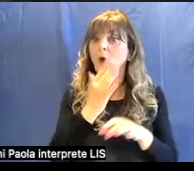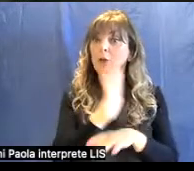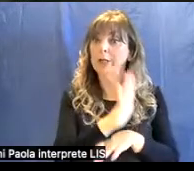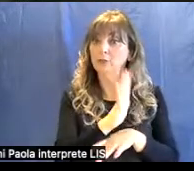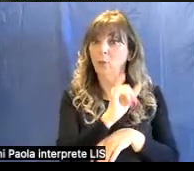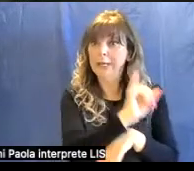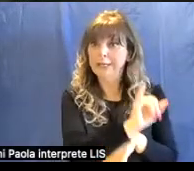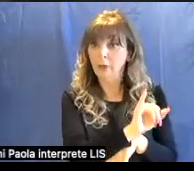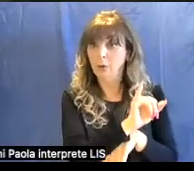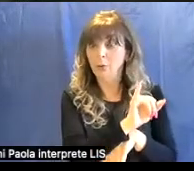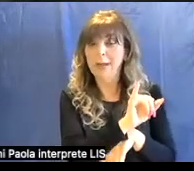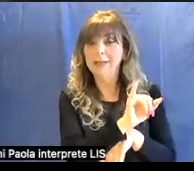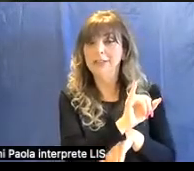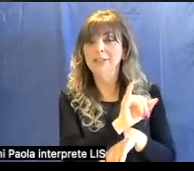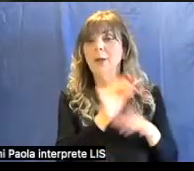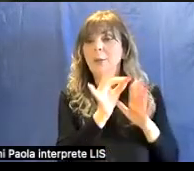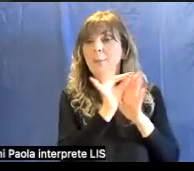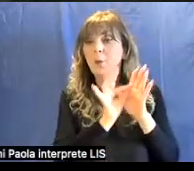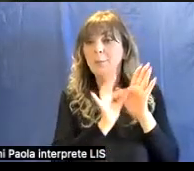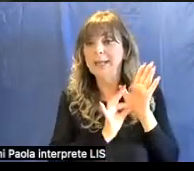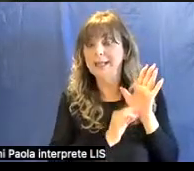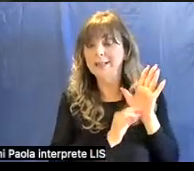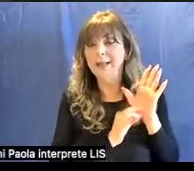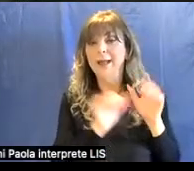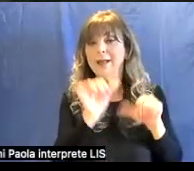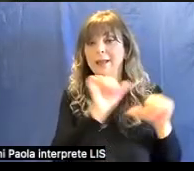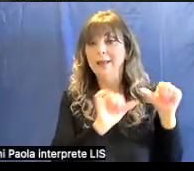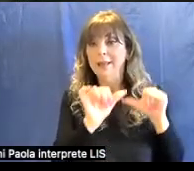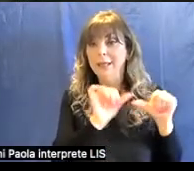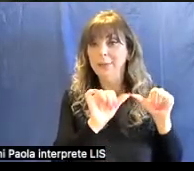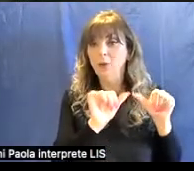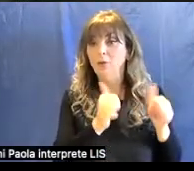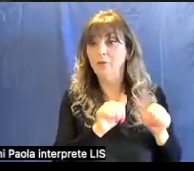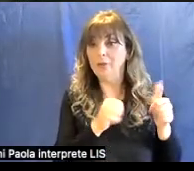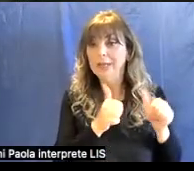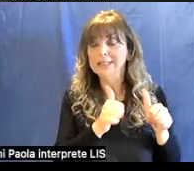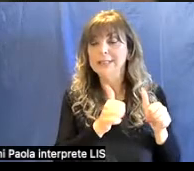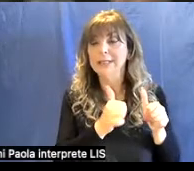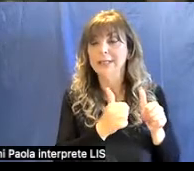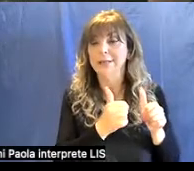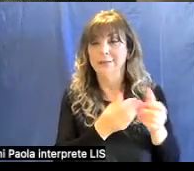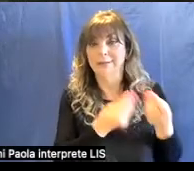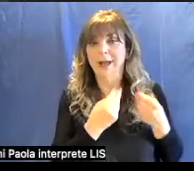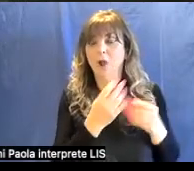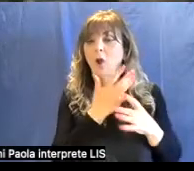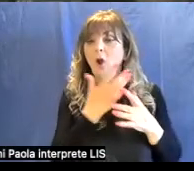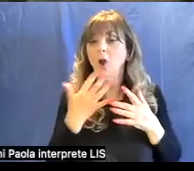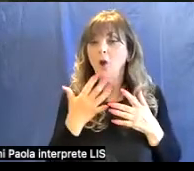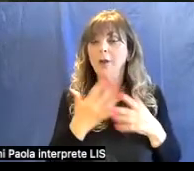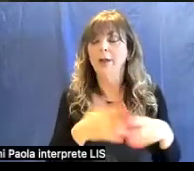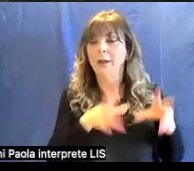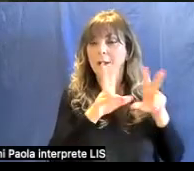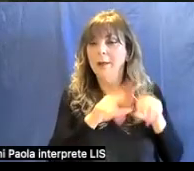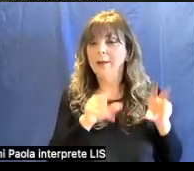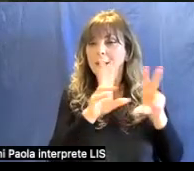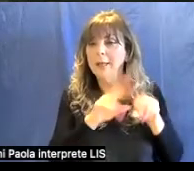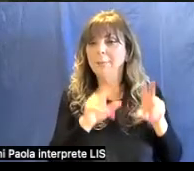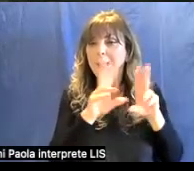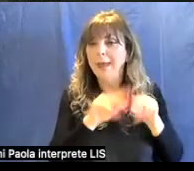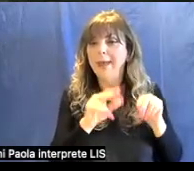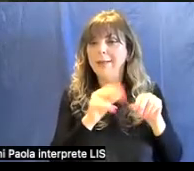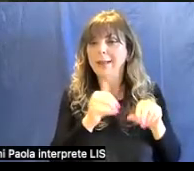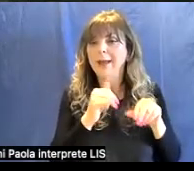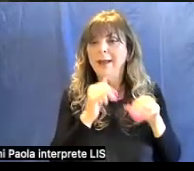Le proprietà chimico-fisiche che generano il colore si ripetono anche a livello